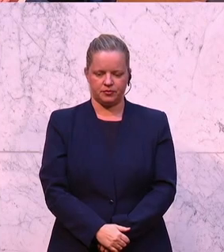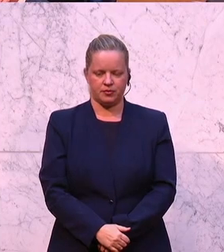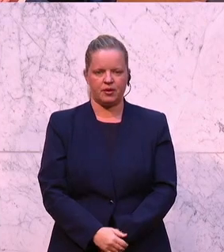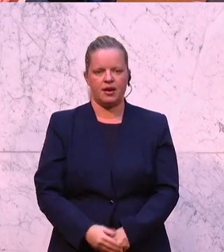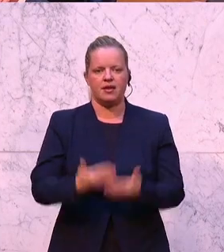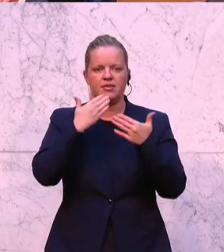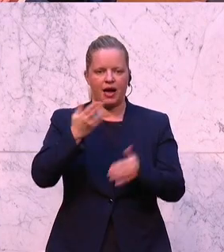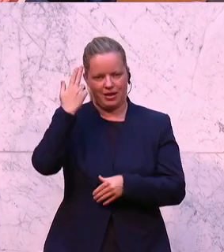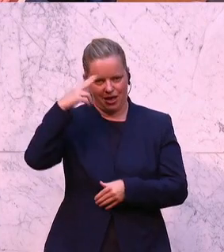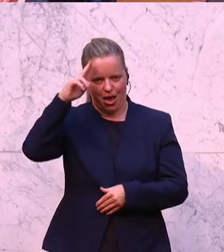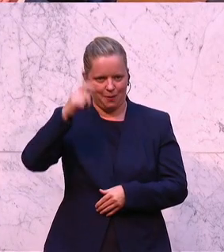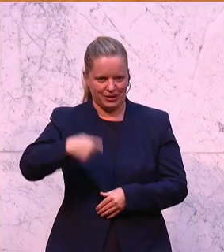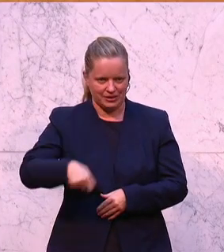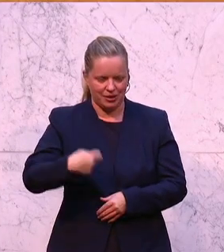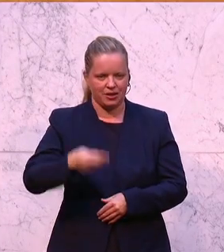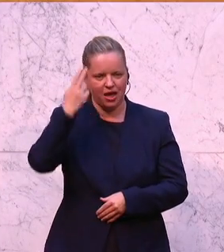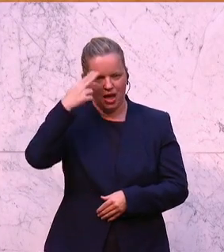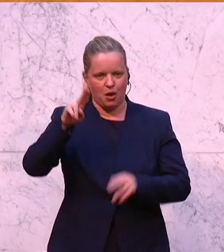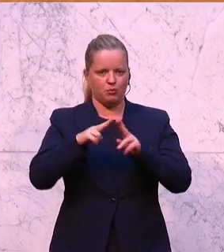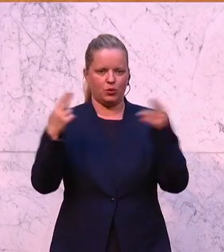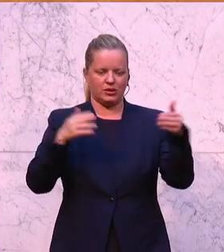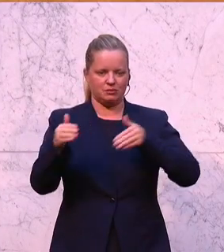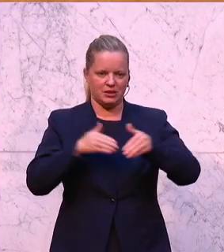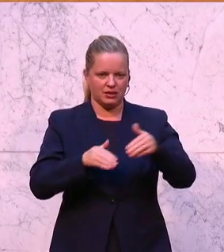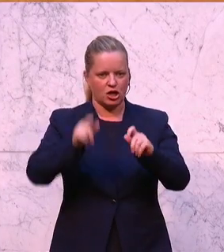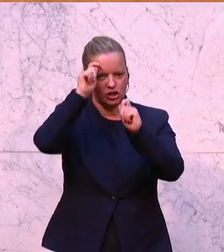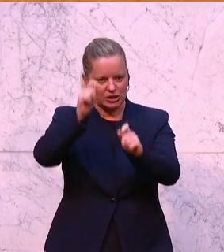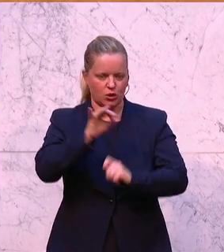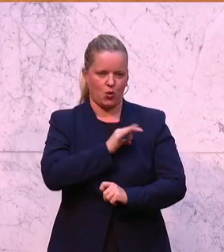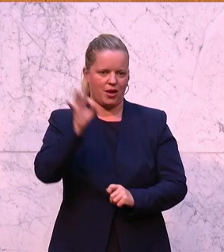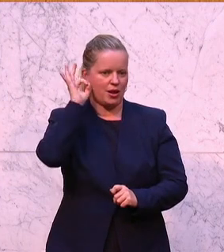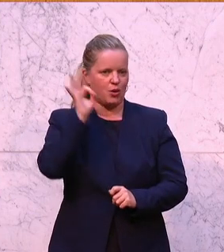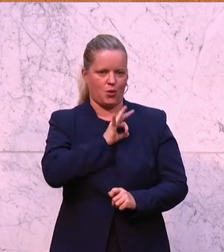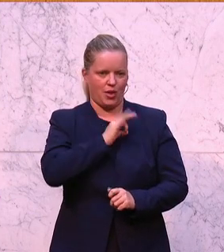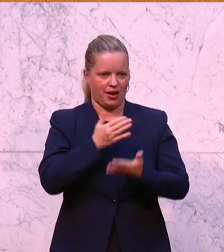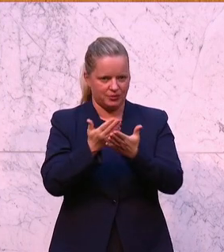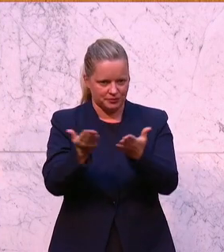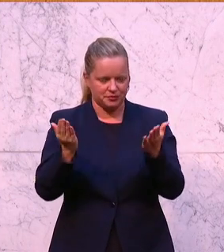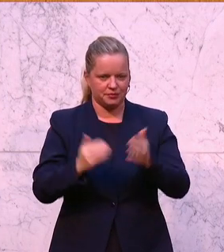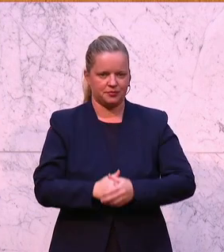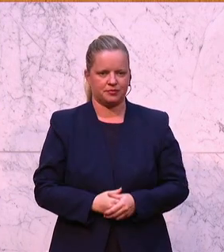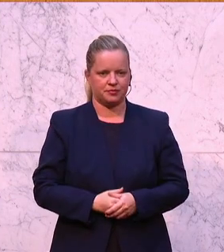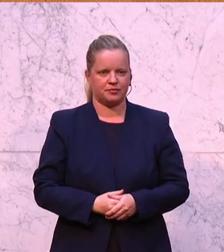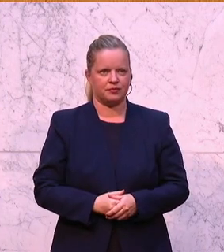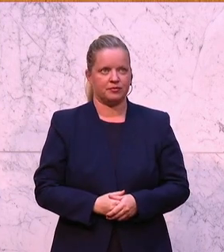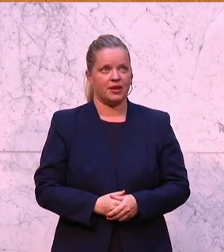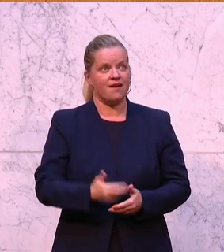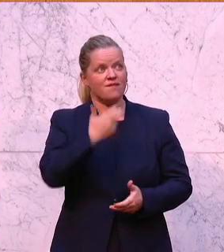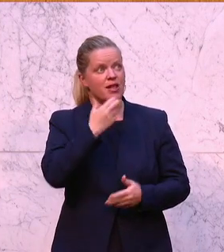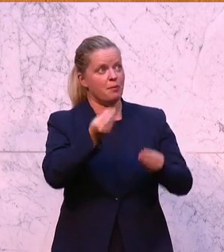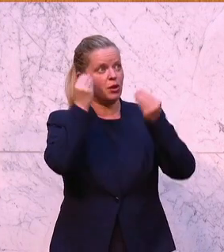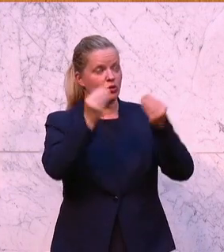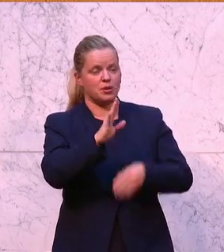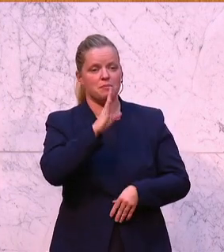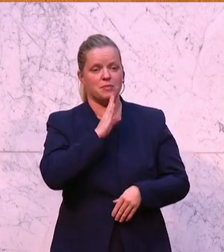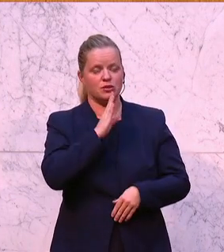Christian Dobritsch, SPÖ Herr Bundesminister, geschätzte Kolleginnen und Kollegen, ich darf eingangs eine Gruppe des Pensionistenverbandes aus